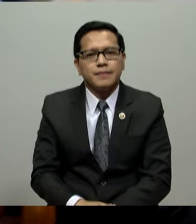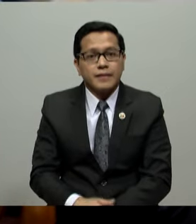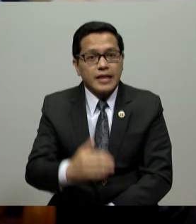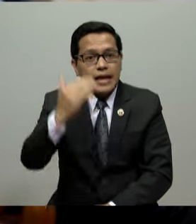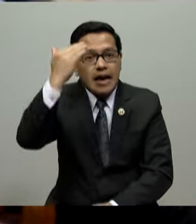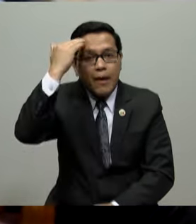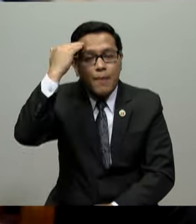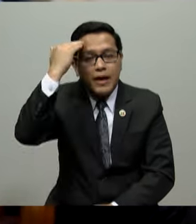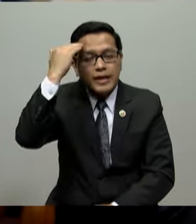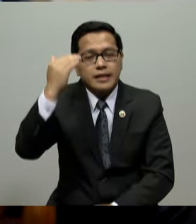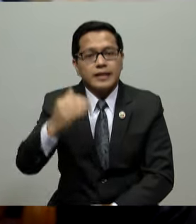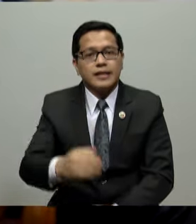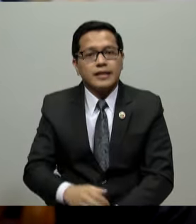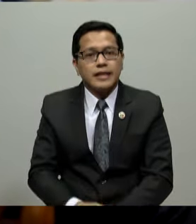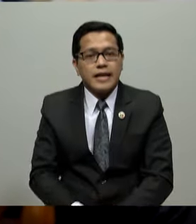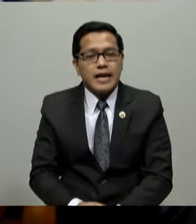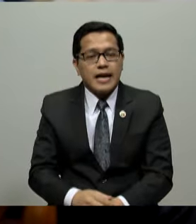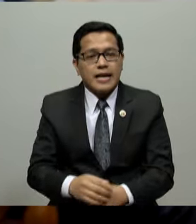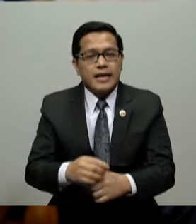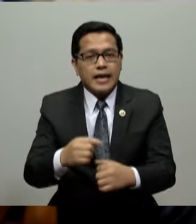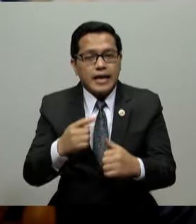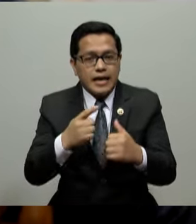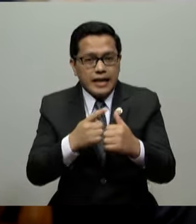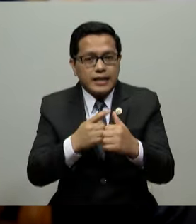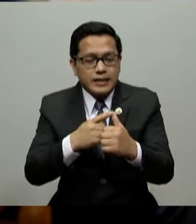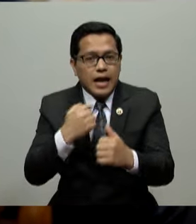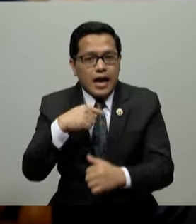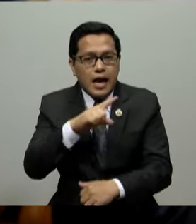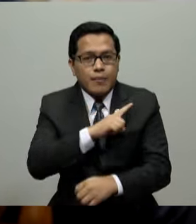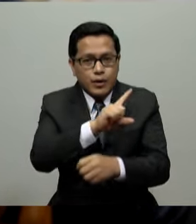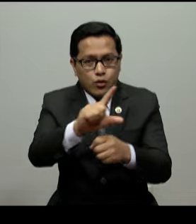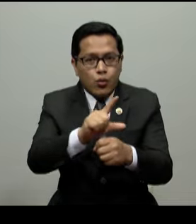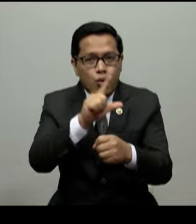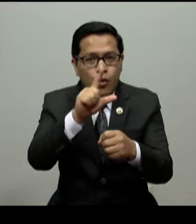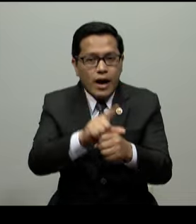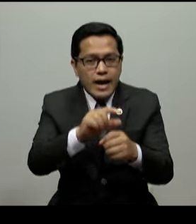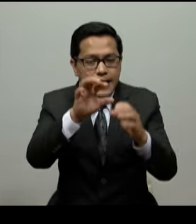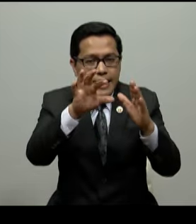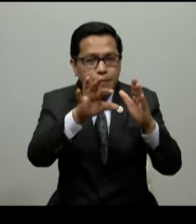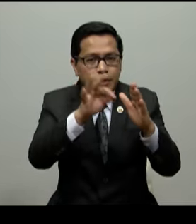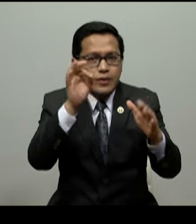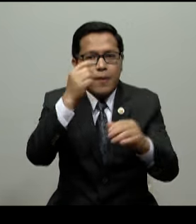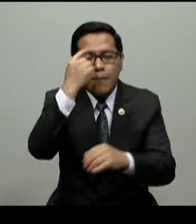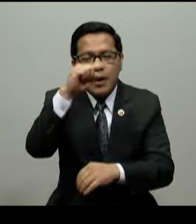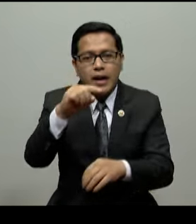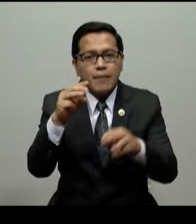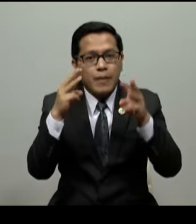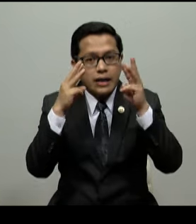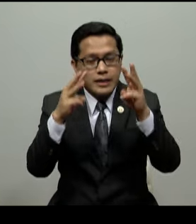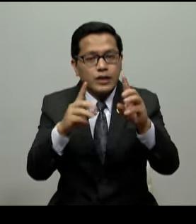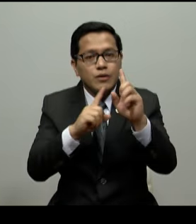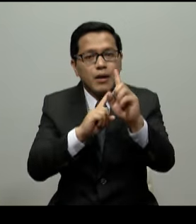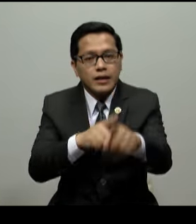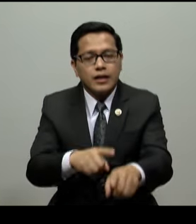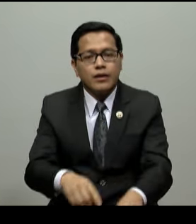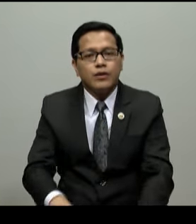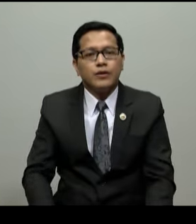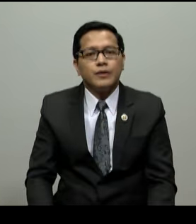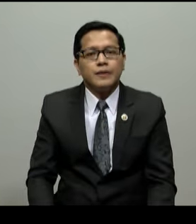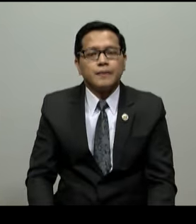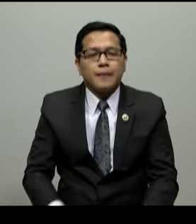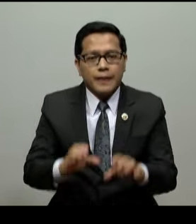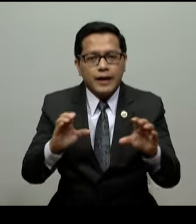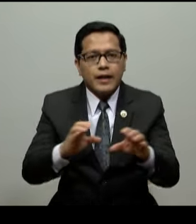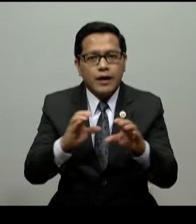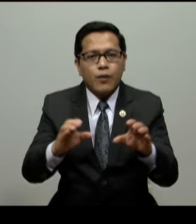nila na isa po ang aming lokal na pinili po upang makadalo po sa